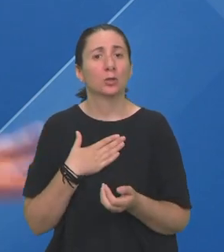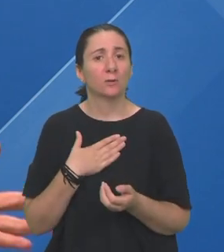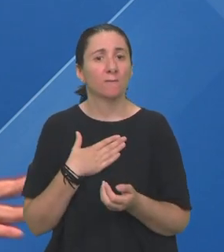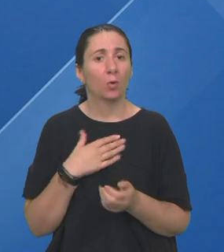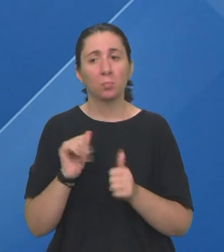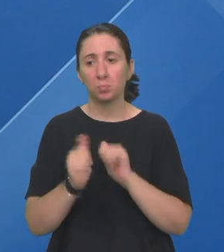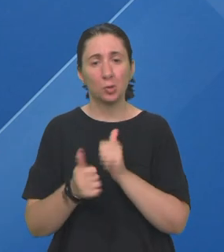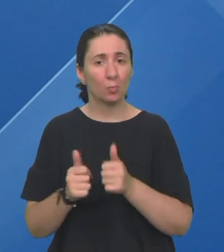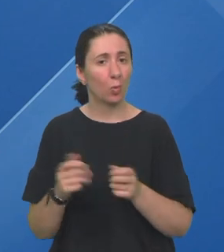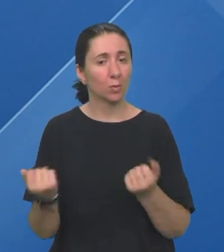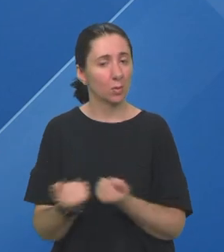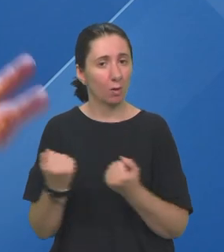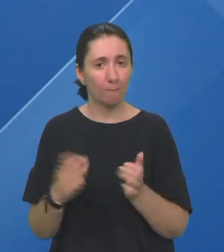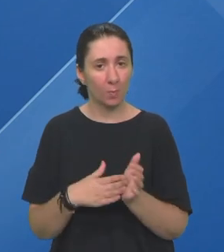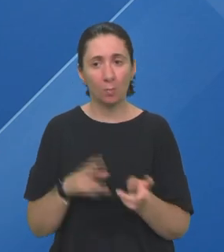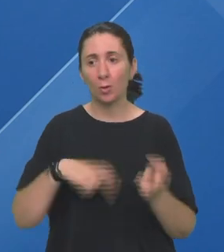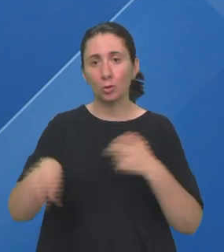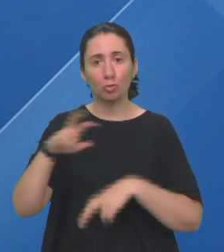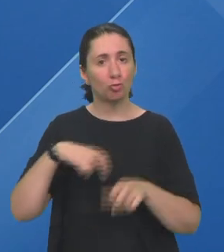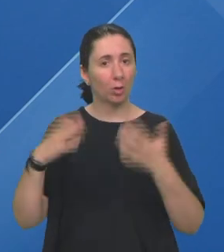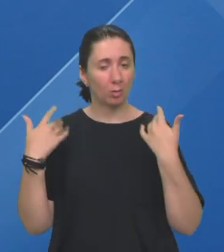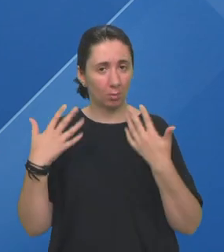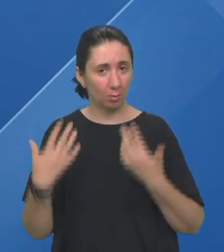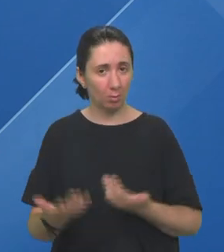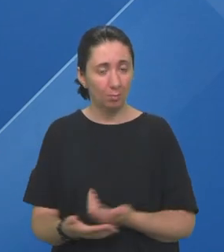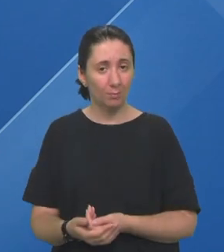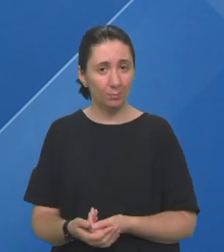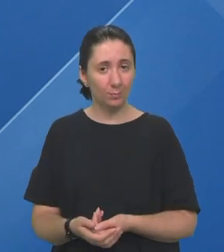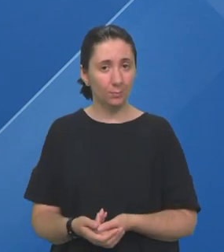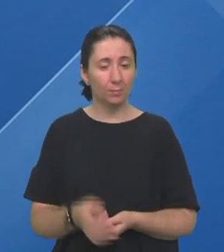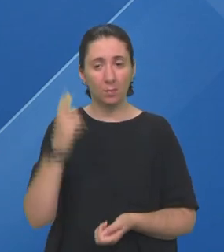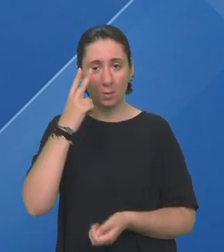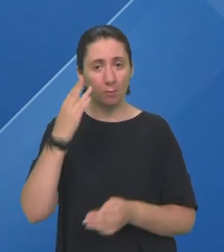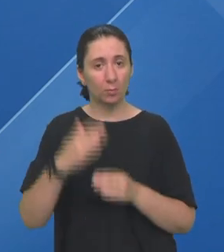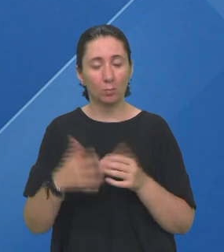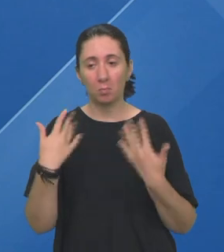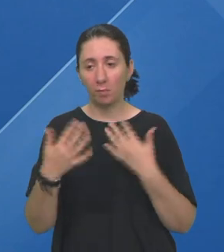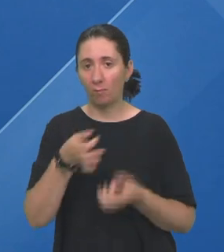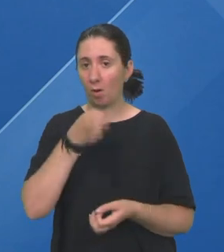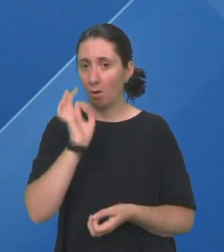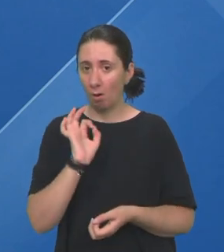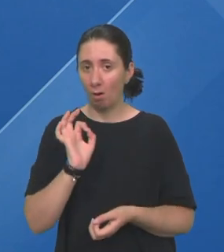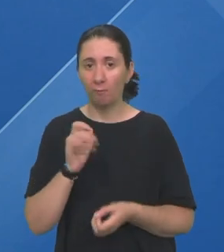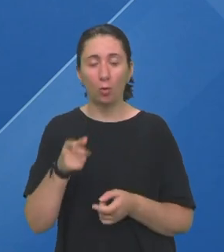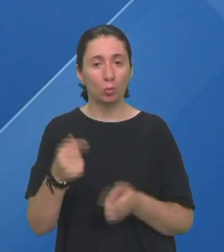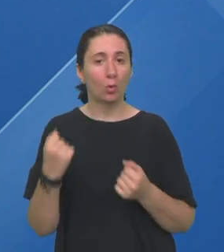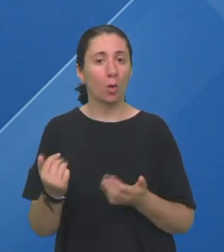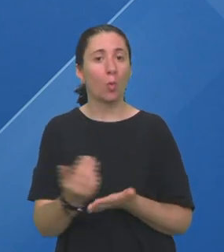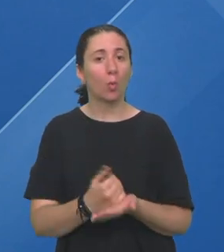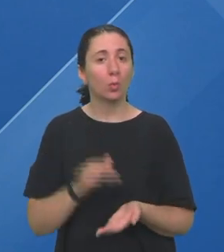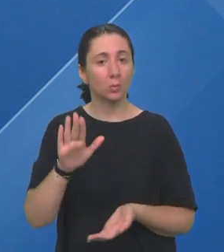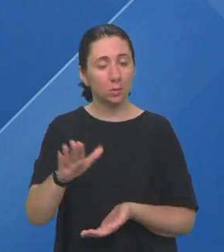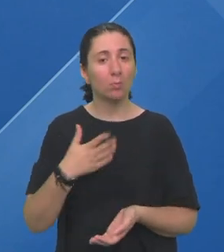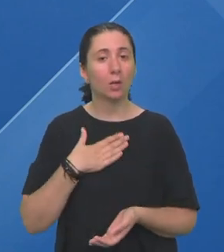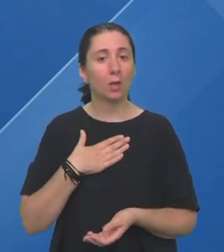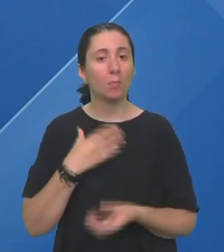sportske aktivnosti Ne znam, šetanja po prirodi I na kraju, naravno, razgovor uz kavu I to je vrlo korisno njima da